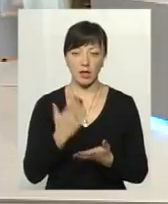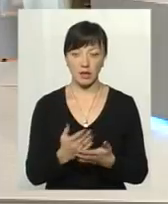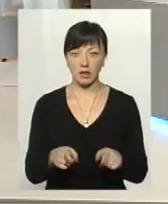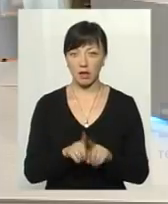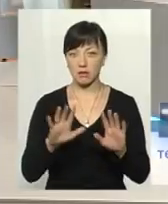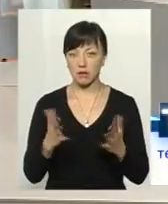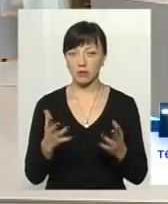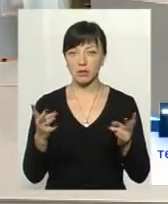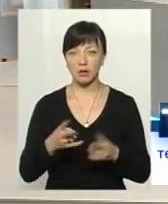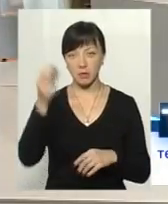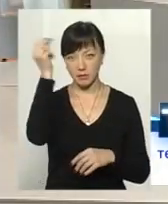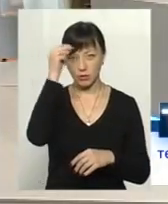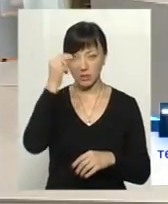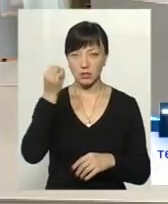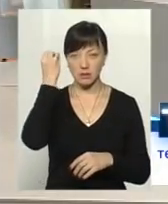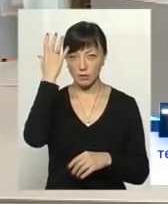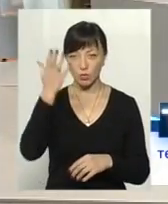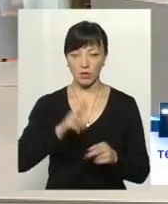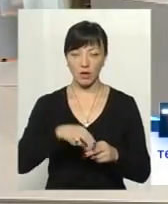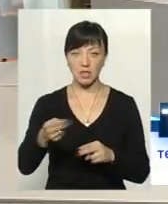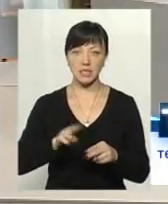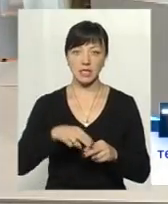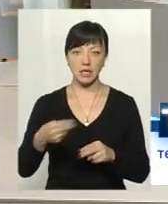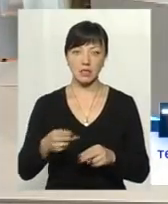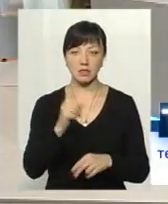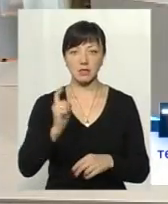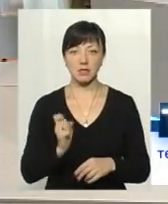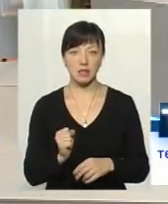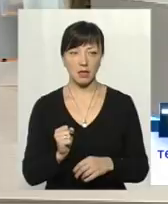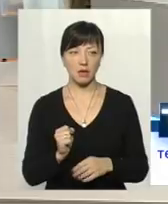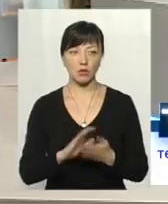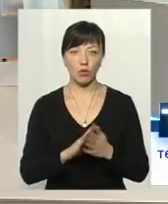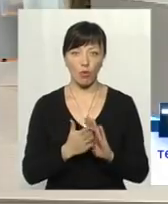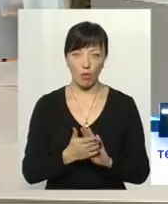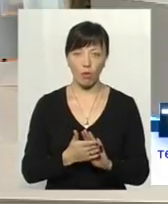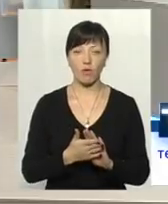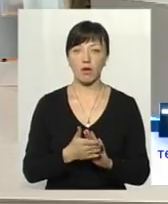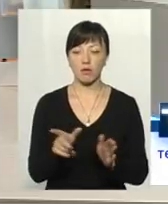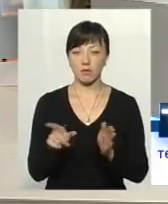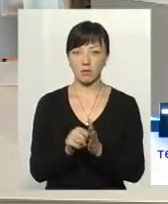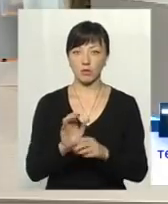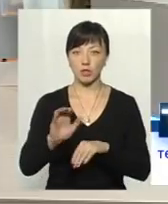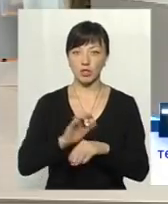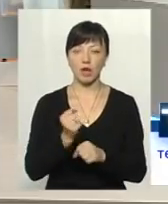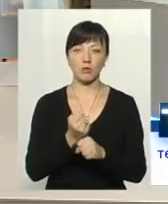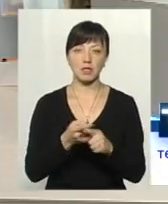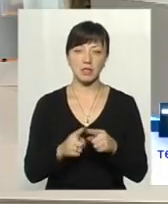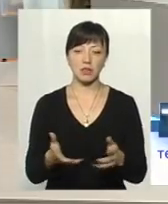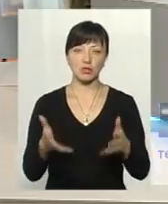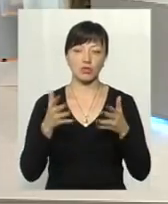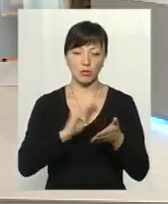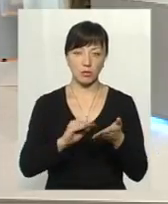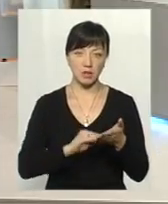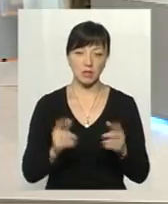так сталося, треба навчитися їх цивілізовано гасити. Зокрема, за договором з постачальником робити це чітко